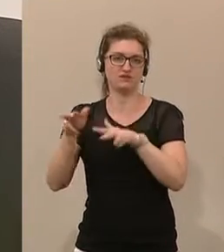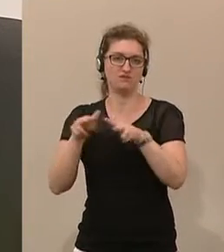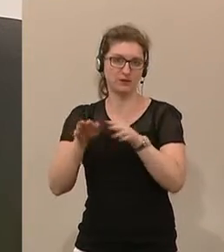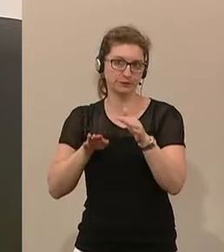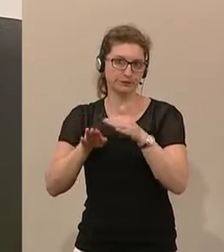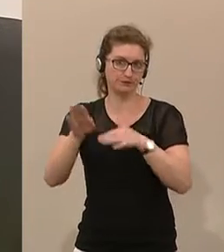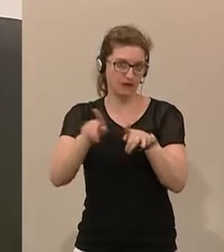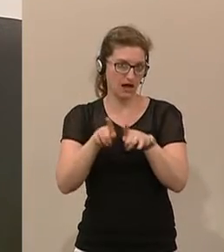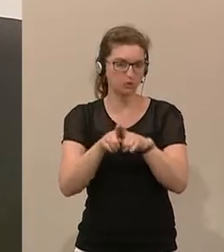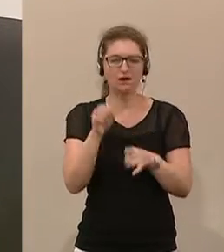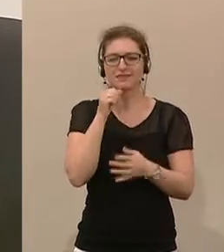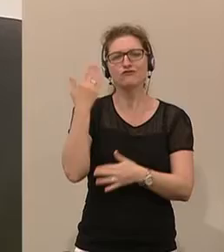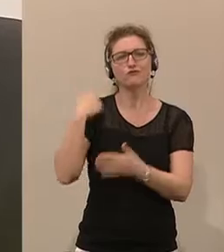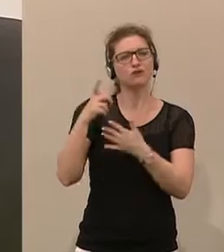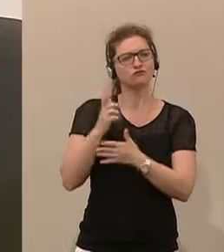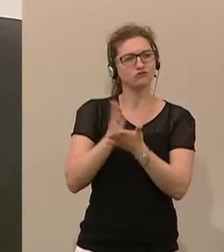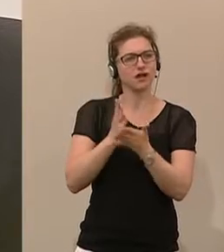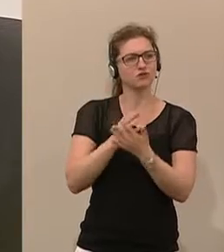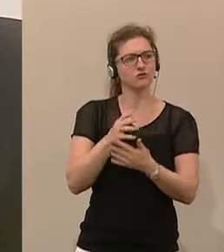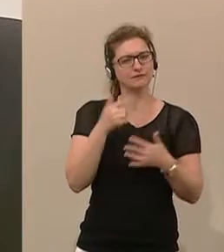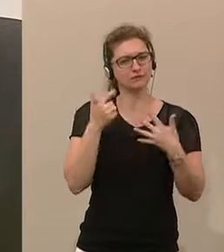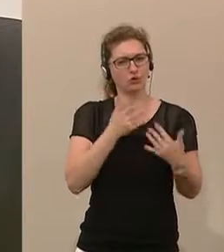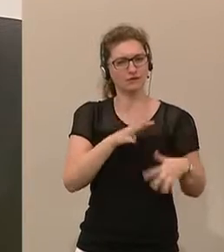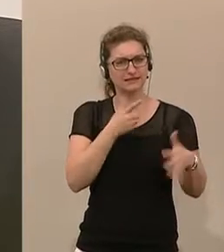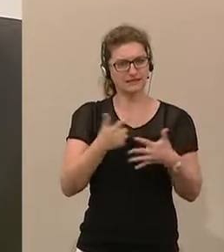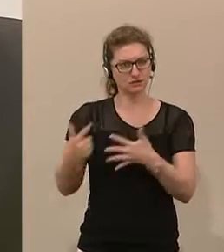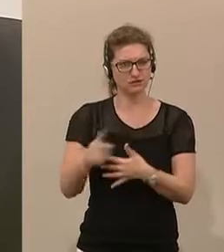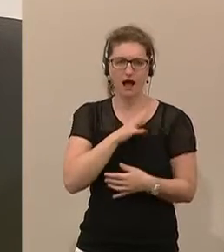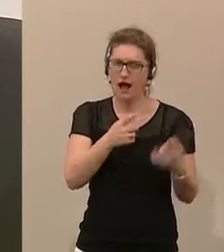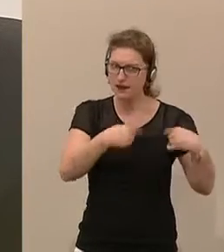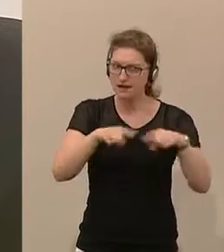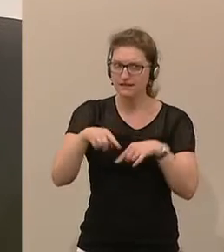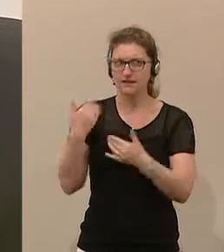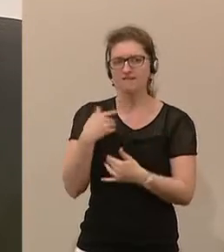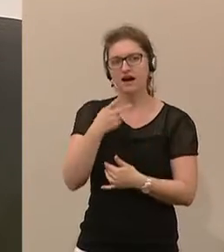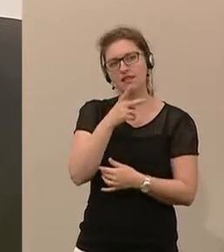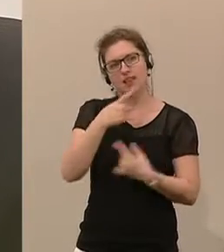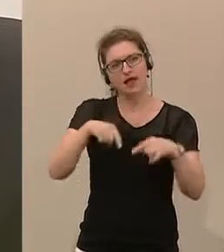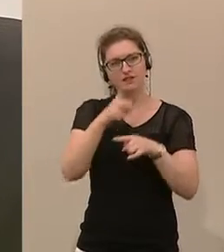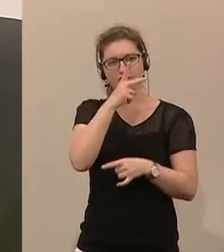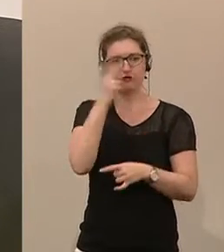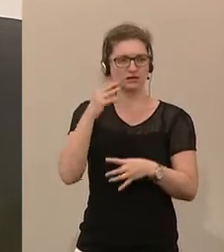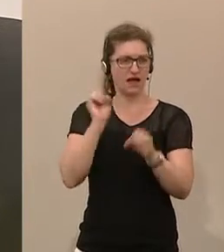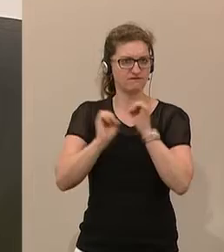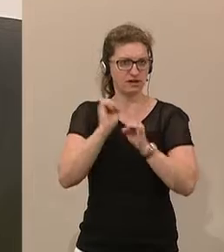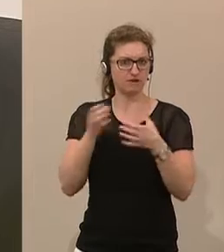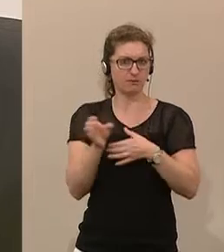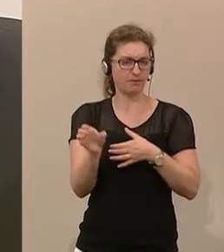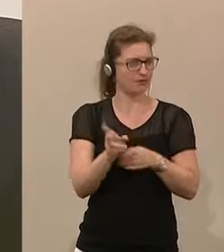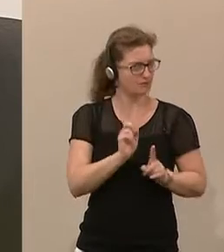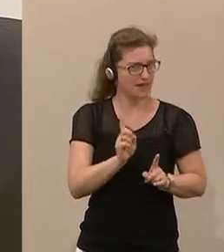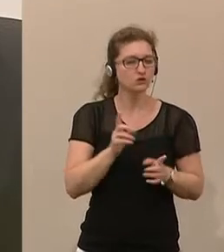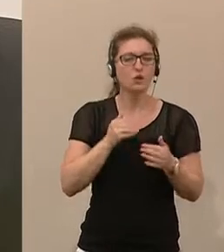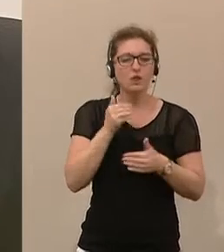Es haben ja nicht von Anfang an 77 alle Länder uns zum Landesvolksanwalt oder zur Landesvolksanwaltschaft gemacht, sondern nach und